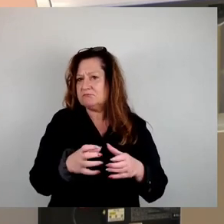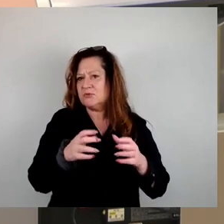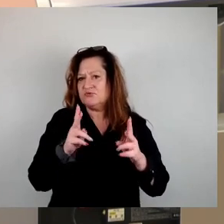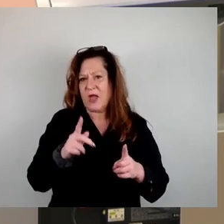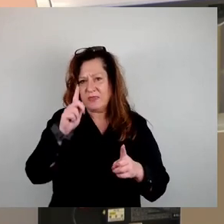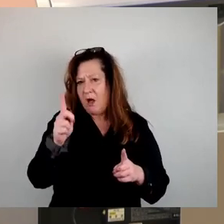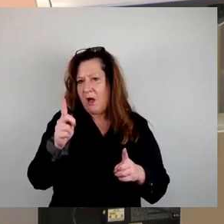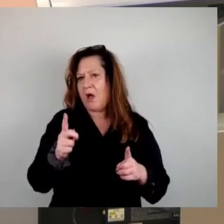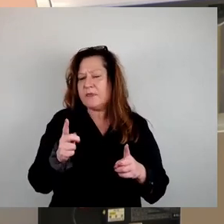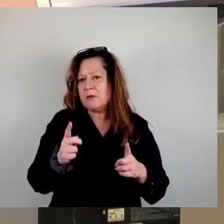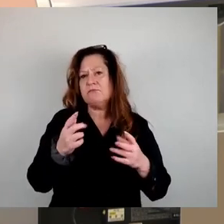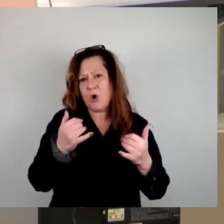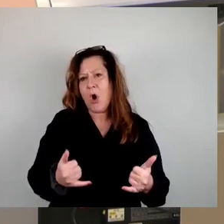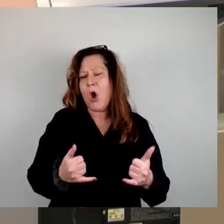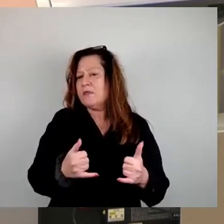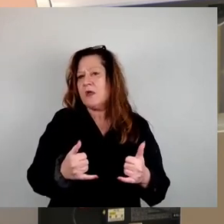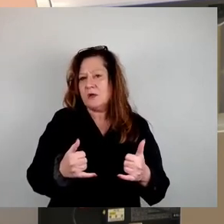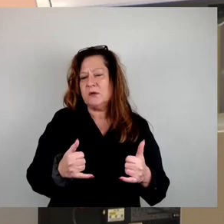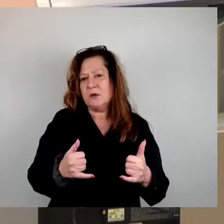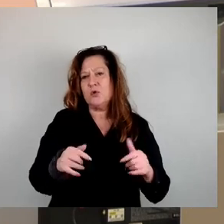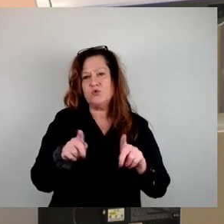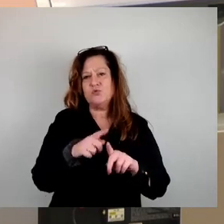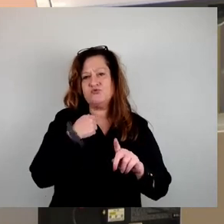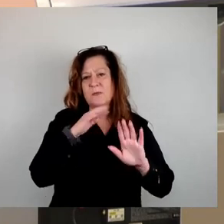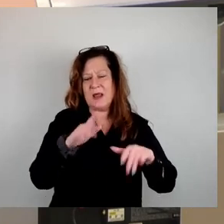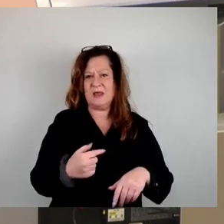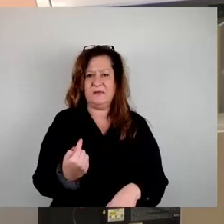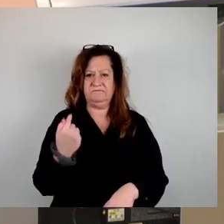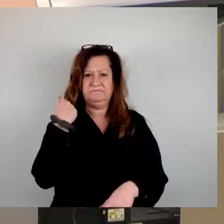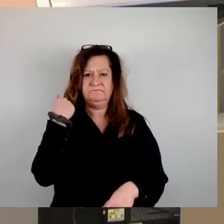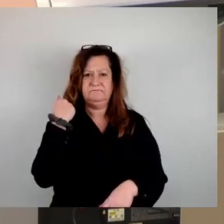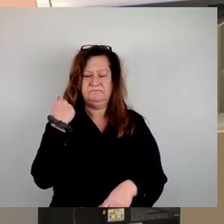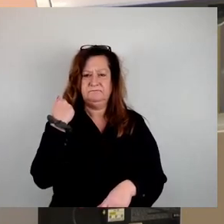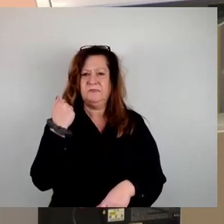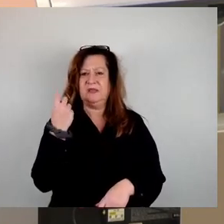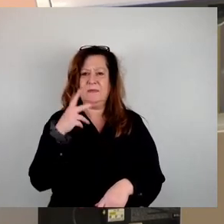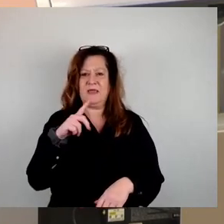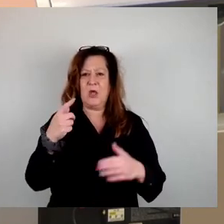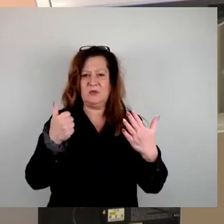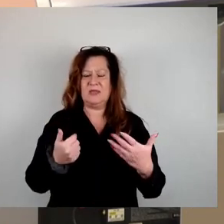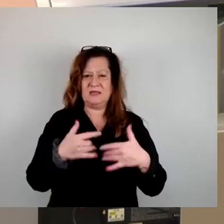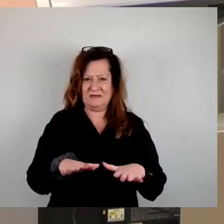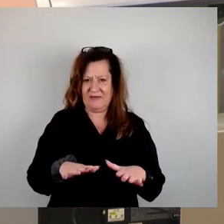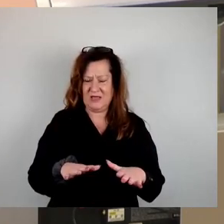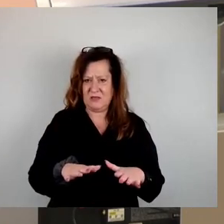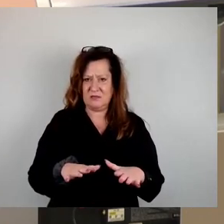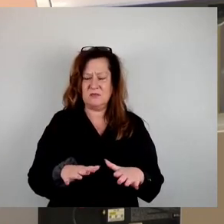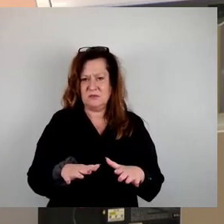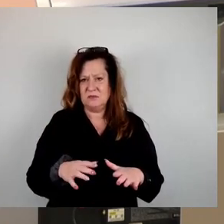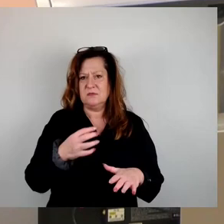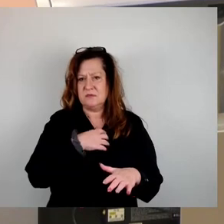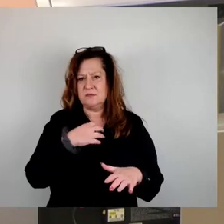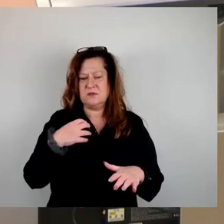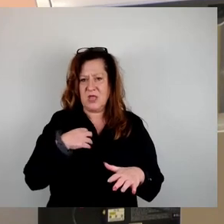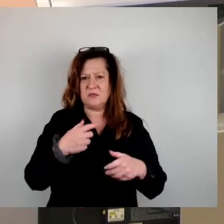prüfen zu lassen. Ein kurzer Rückblick nochmal auf 2006. Hier veräußerte die Stadt Dresden den Großteil ihres Wohnungsbestandes, um